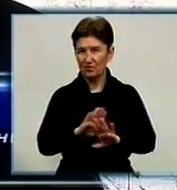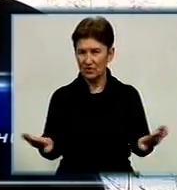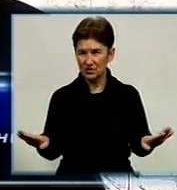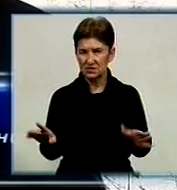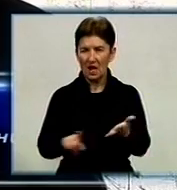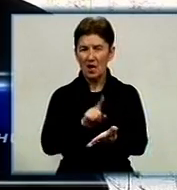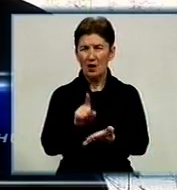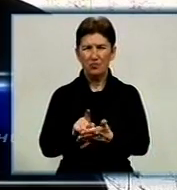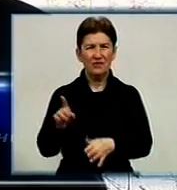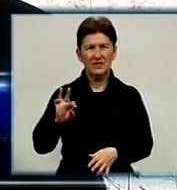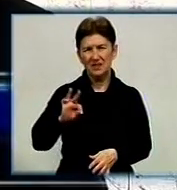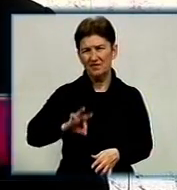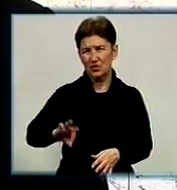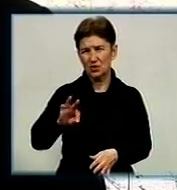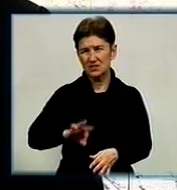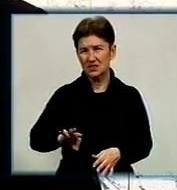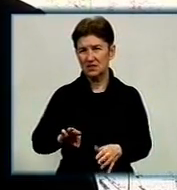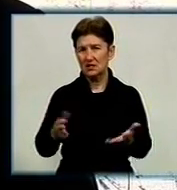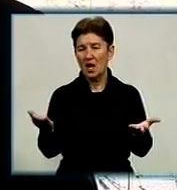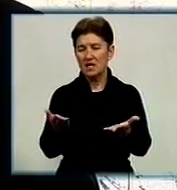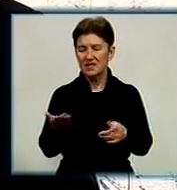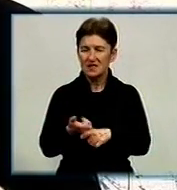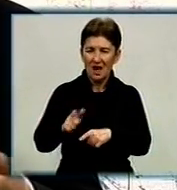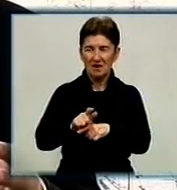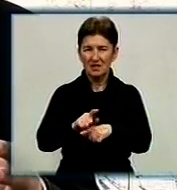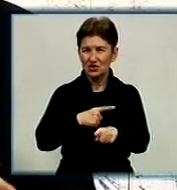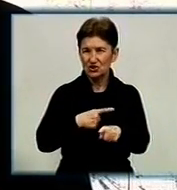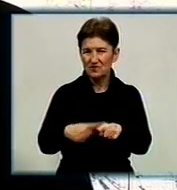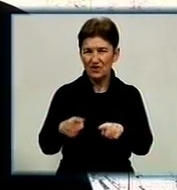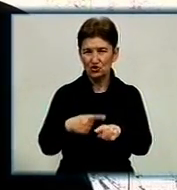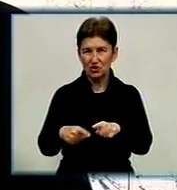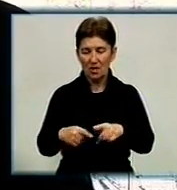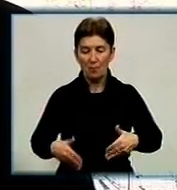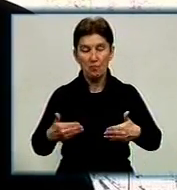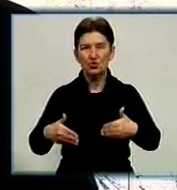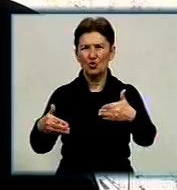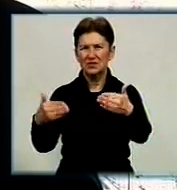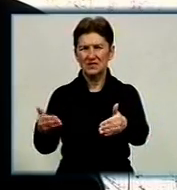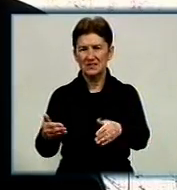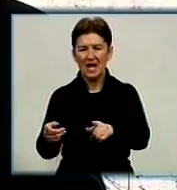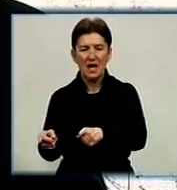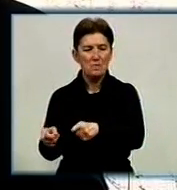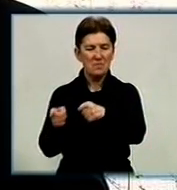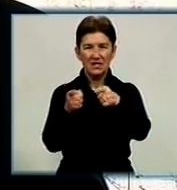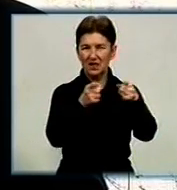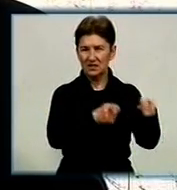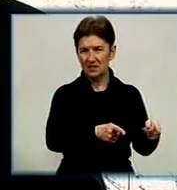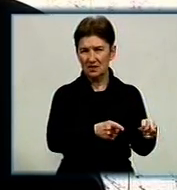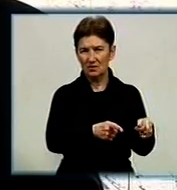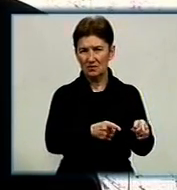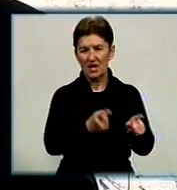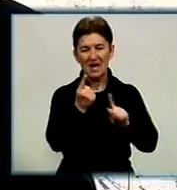використати цю діяльність для того, щоб якнайшвидше пройти процес оцей перехідний, пройти процес